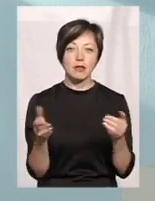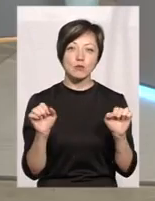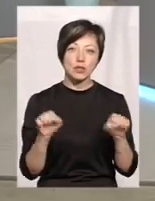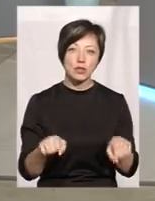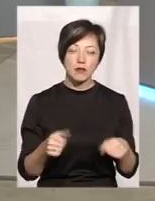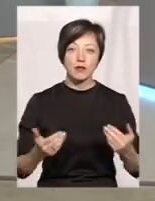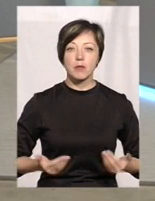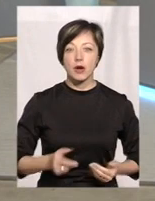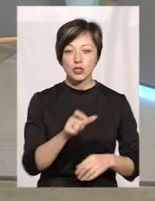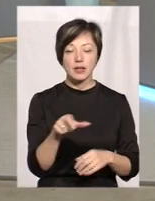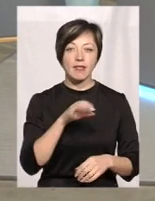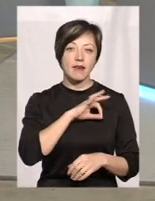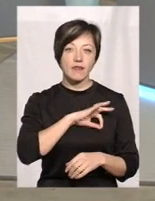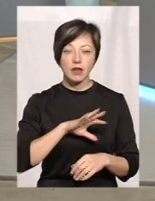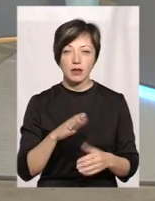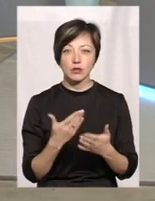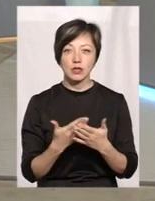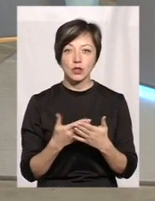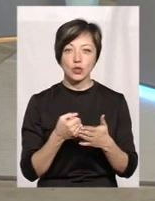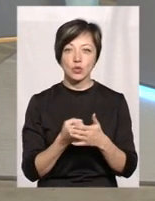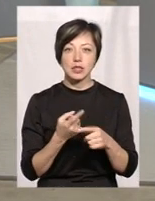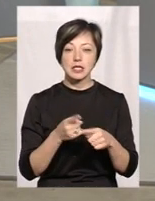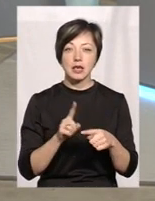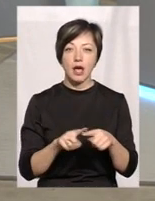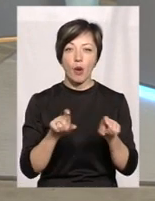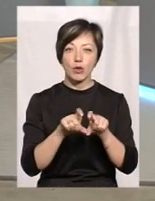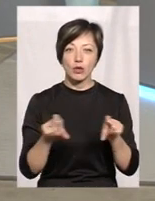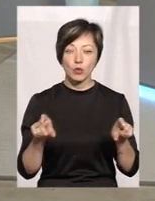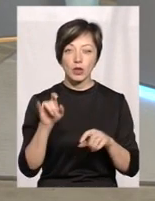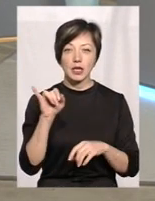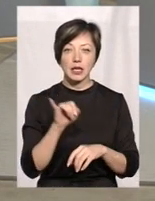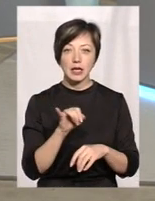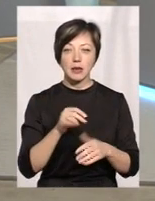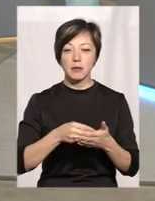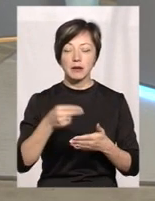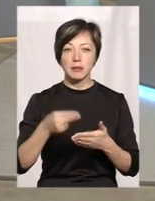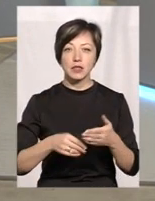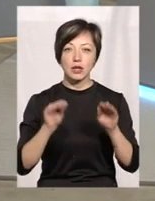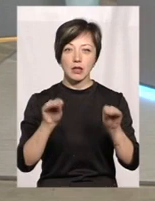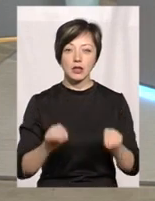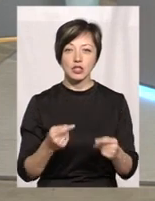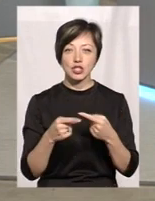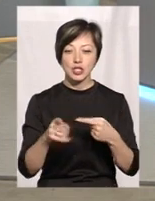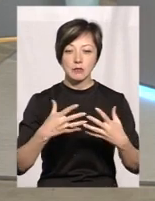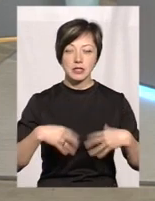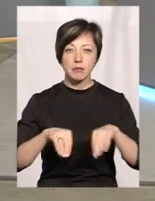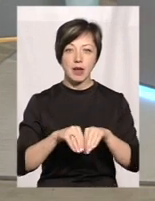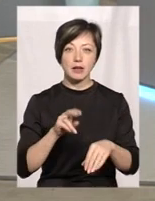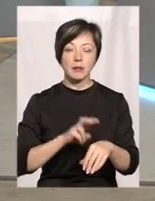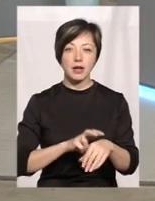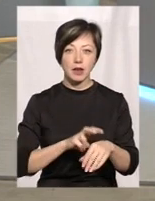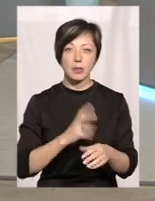мешканцям не зовсім вигідно до цієї амбулаторії, і він підписує декларацію з іншим сімейним лікарем.